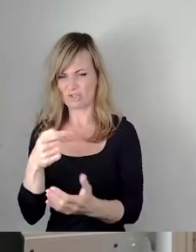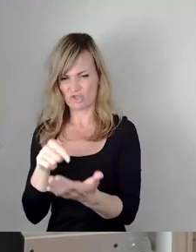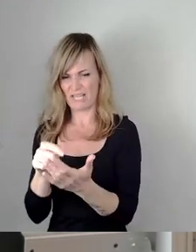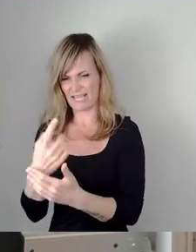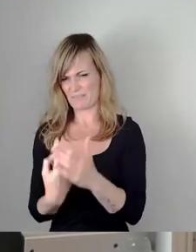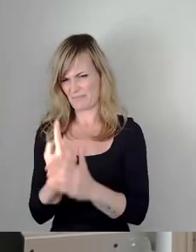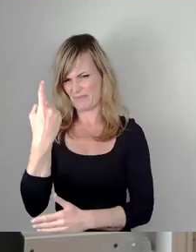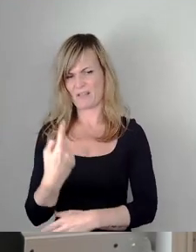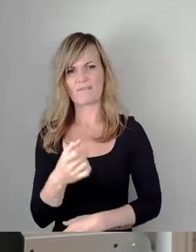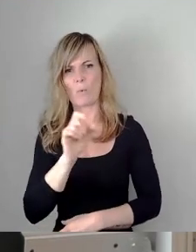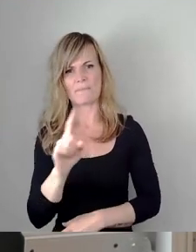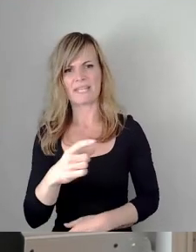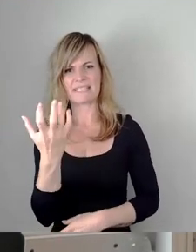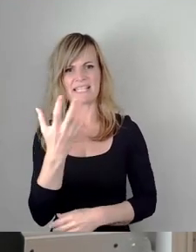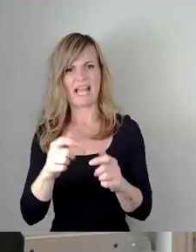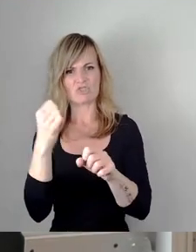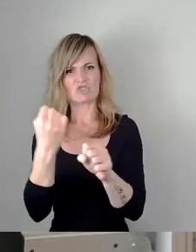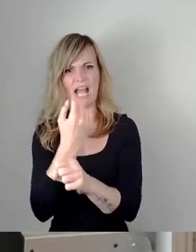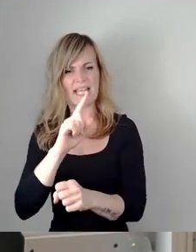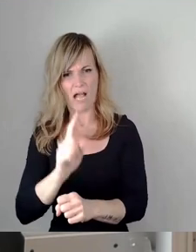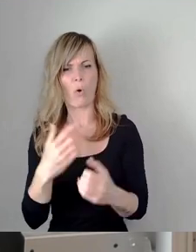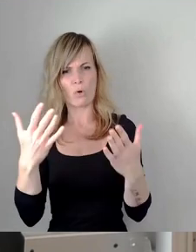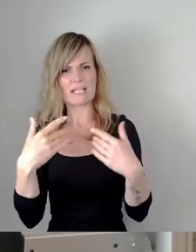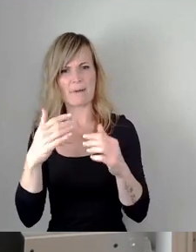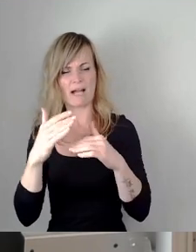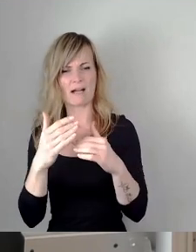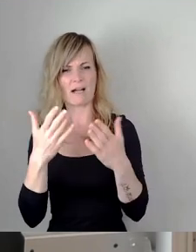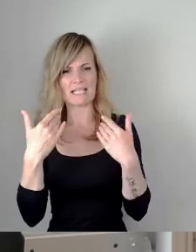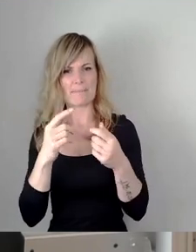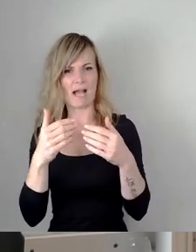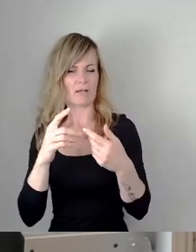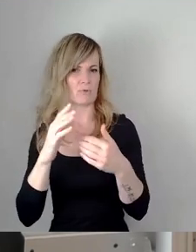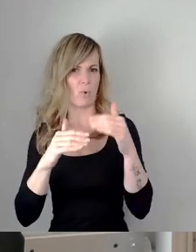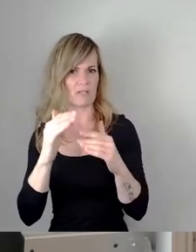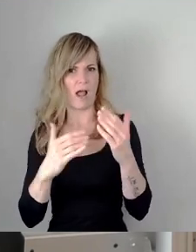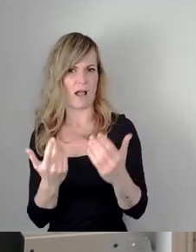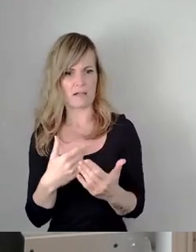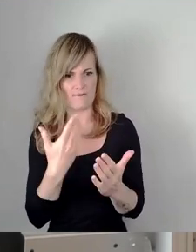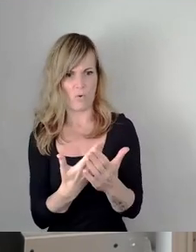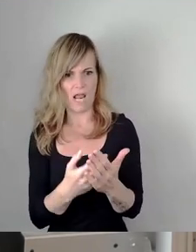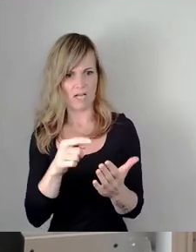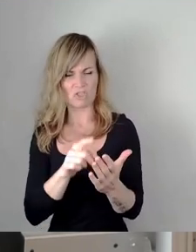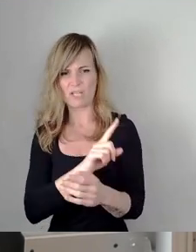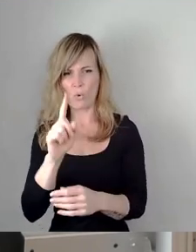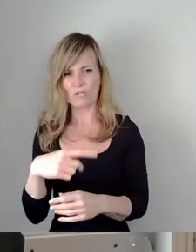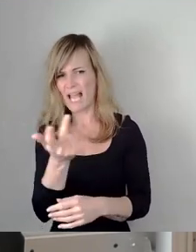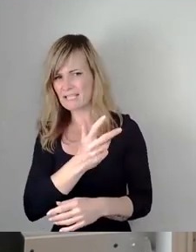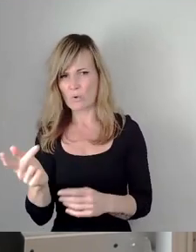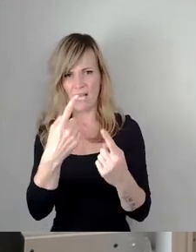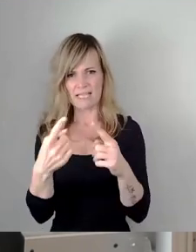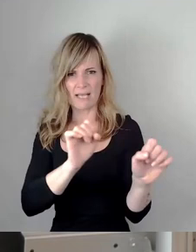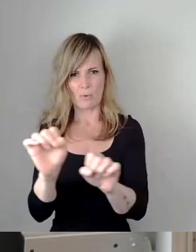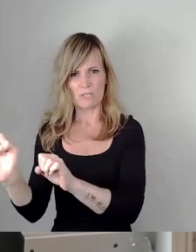bauen wir denn nicht mit Sandstein? Sandstein ist auch klimaneutral. Steht nicht in der Vorlage. Es gibt da noch 3000 andere Variante. Und jetzt sage ich Ihnen noch was anderes.